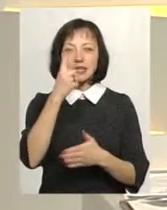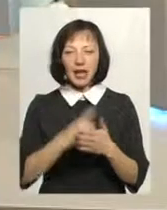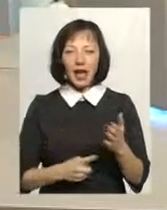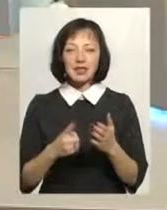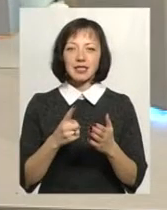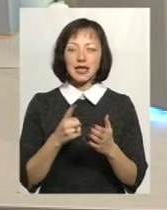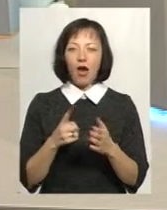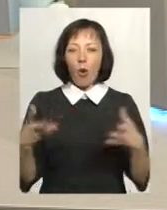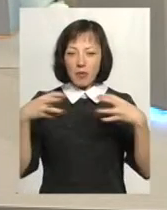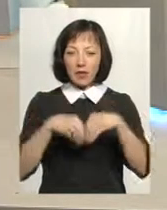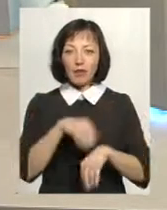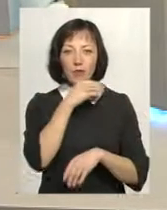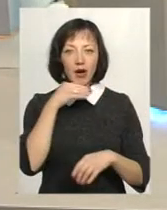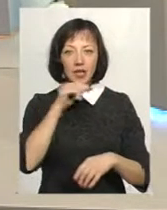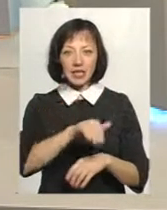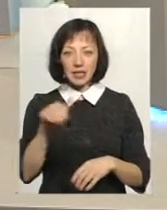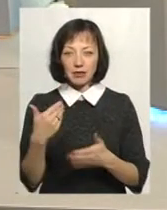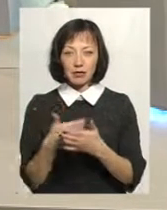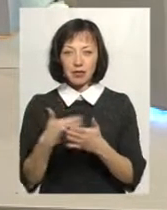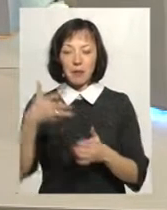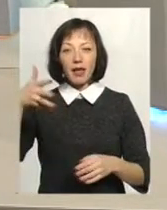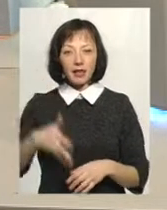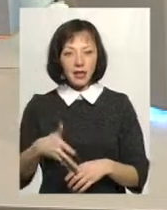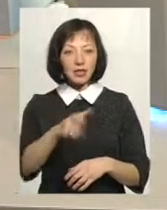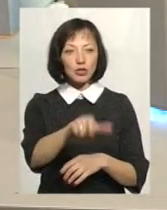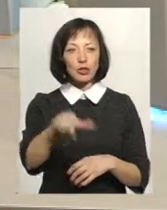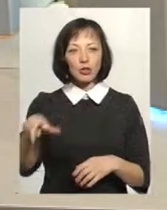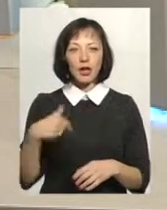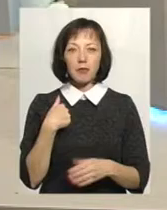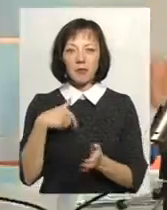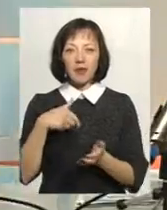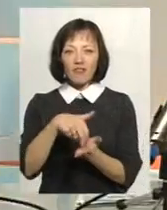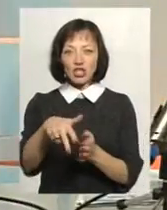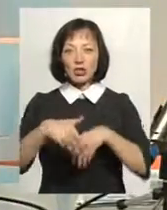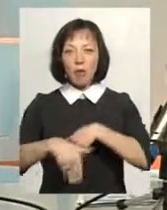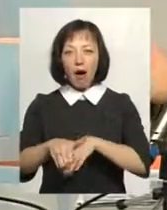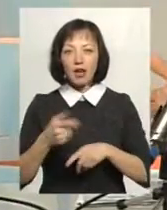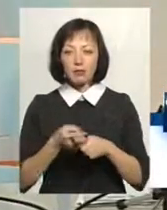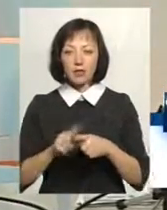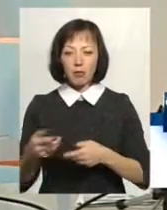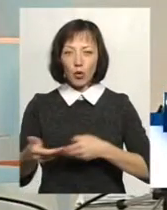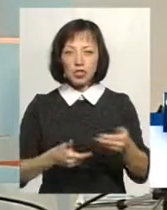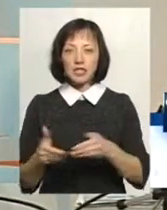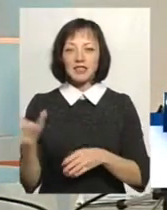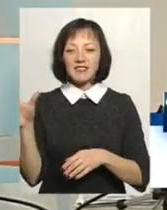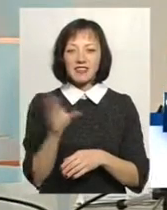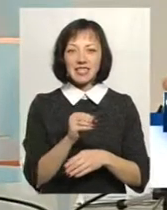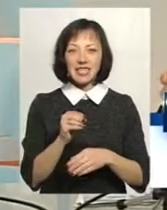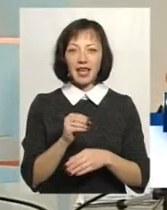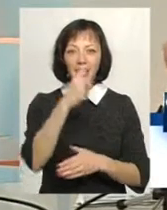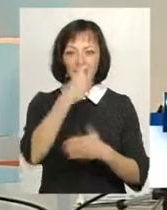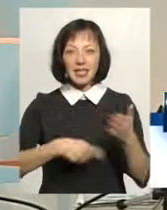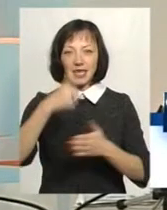багато тисяч, десь більше п'яти тисяч людей ми вийшли цим маршом, ми пройшлися, всі церкви разом, і